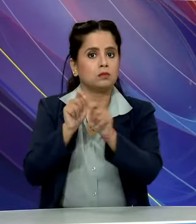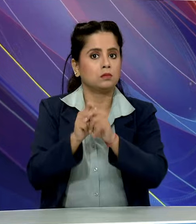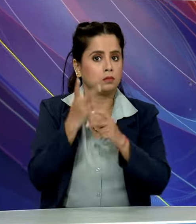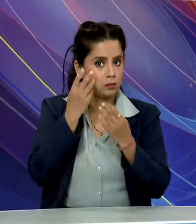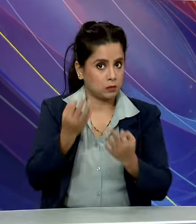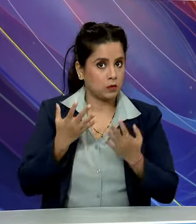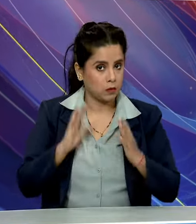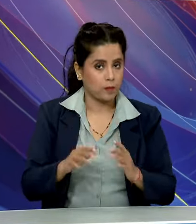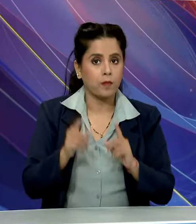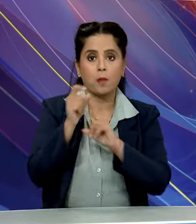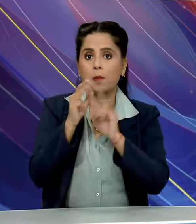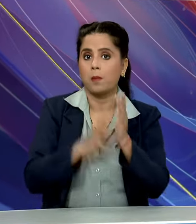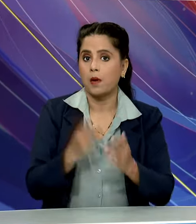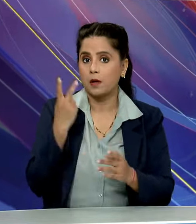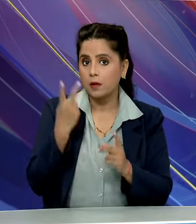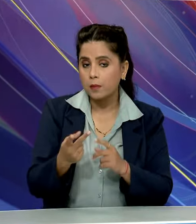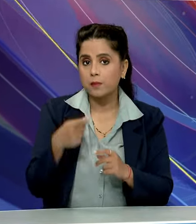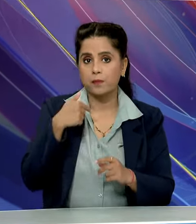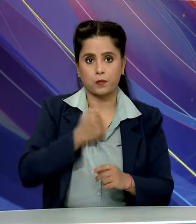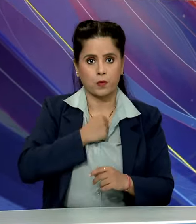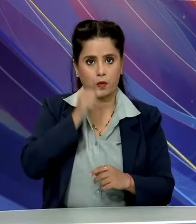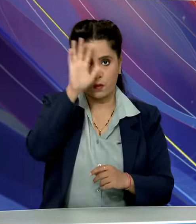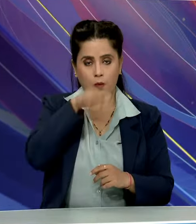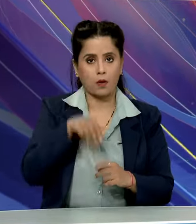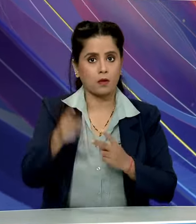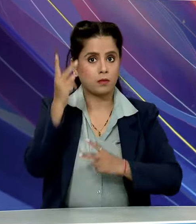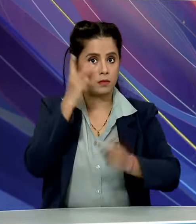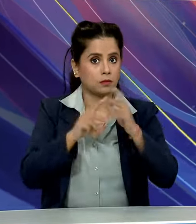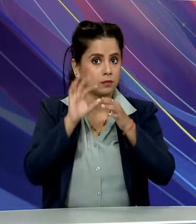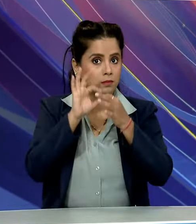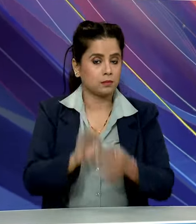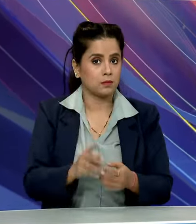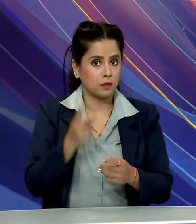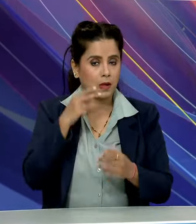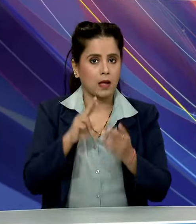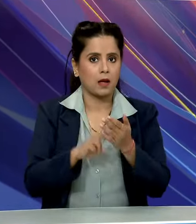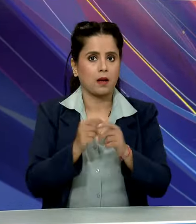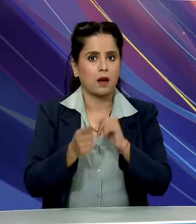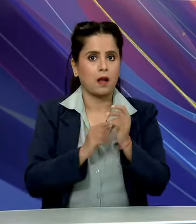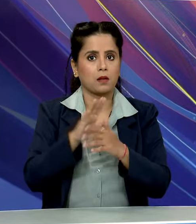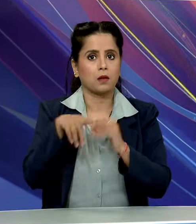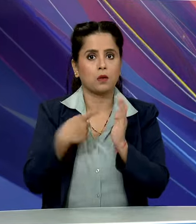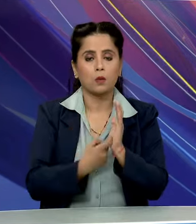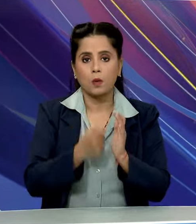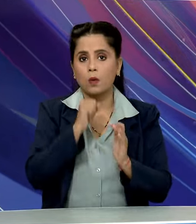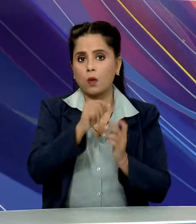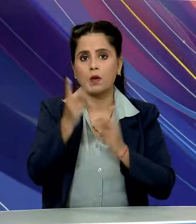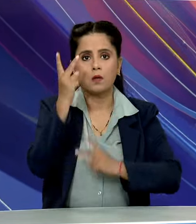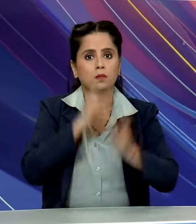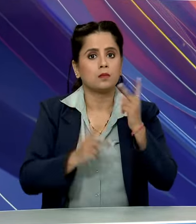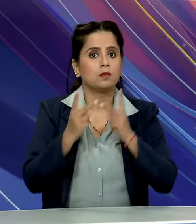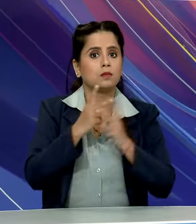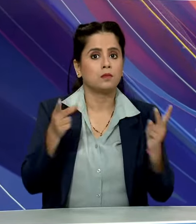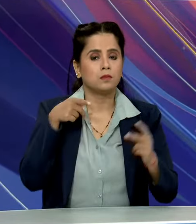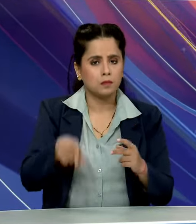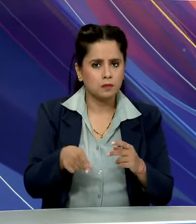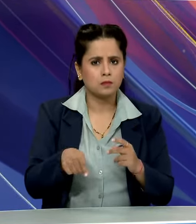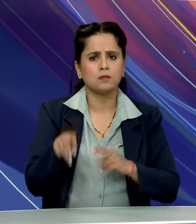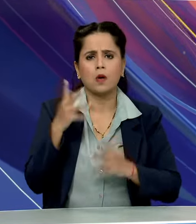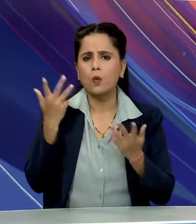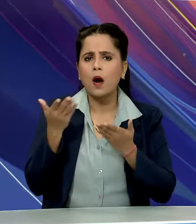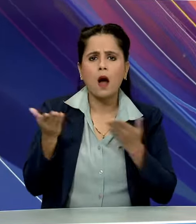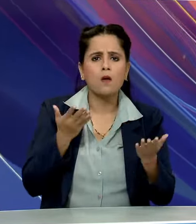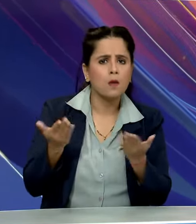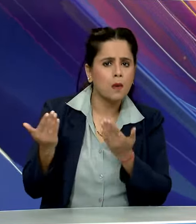वही प्रधान मंत्री ने स्वदीश दर्शन योजना के तहत नाथ द्वारा में विक्षित प्रयटन सुविधाओं का भी लोकार पड़